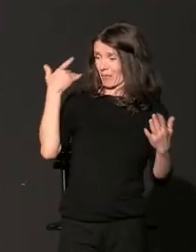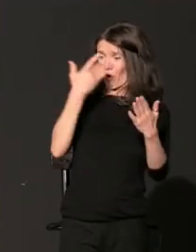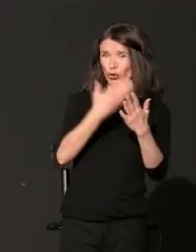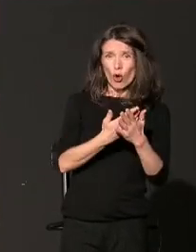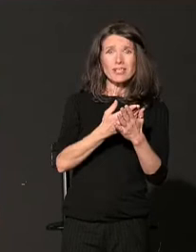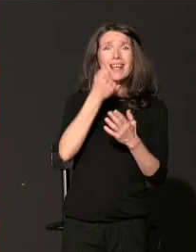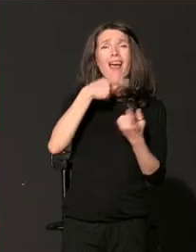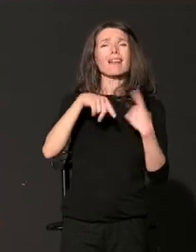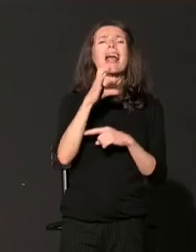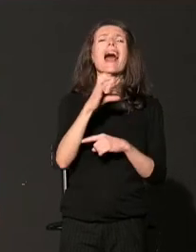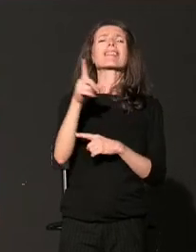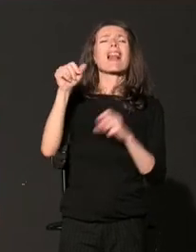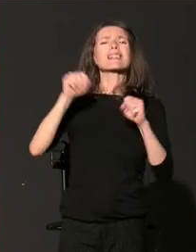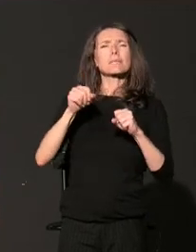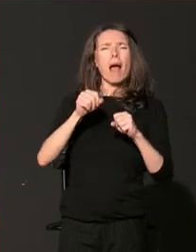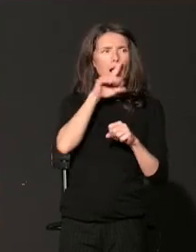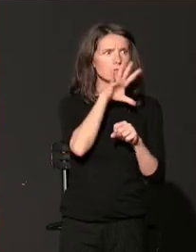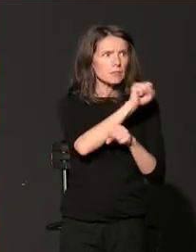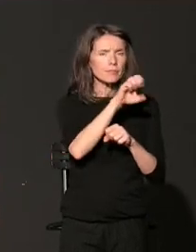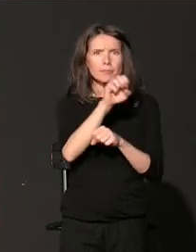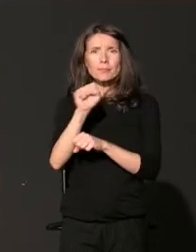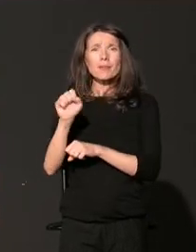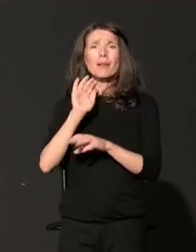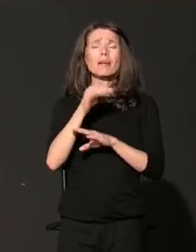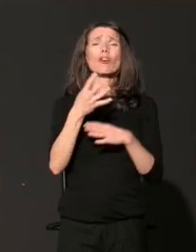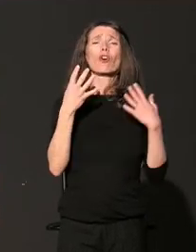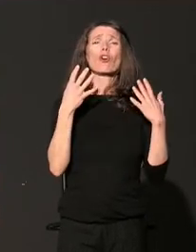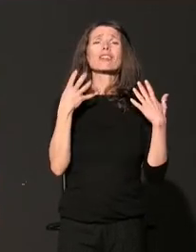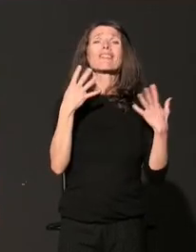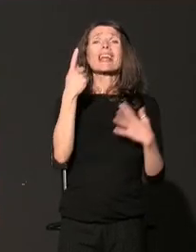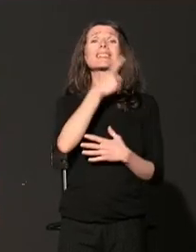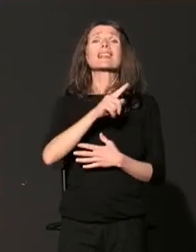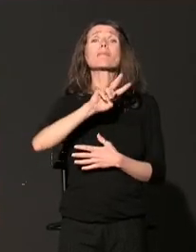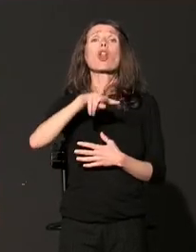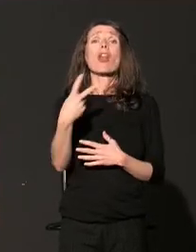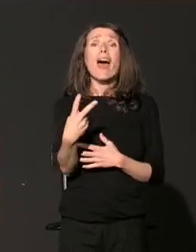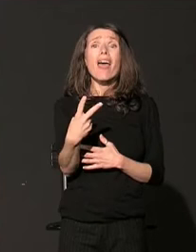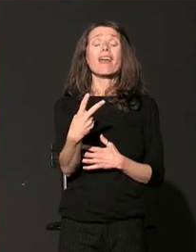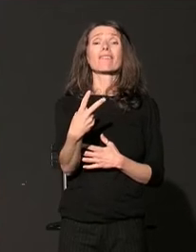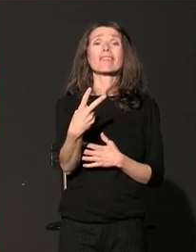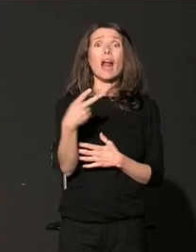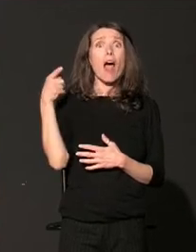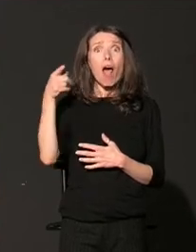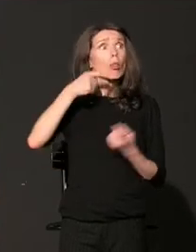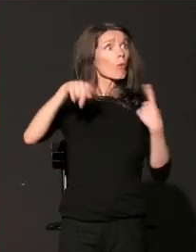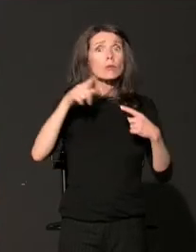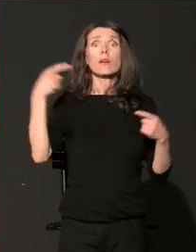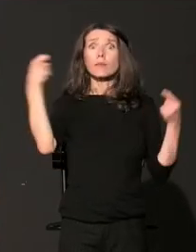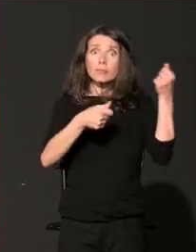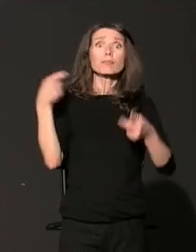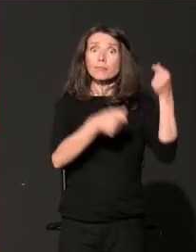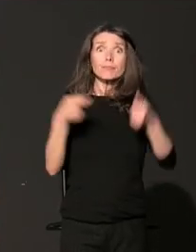Balkans notirali, na više od 90 miliona evra darovanja za opšte dobro tokom